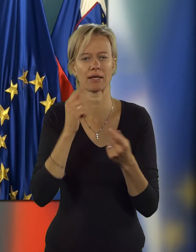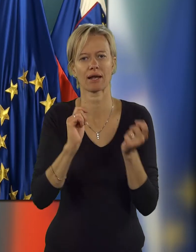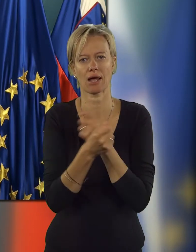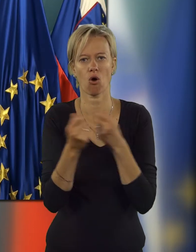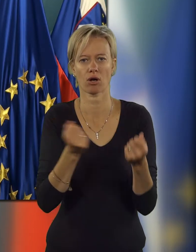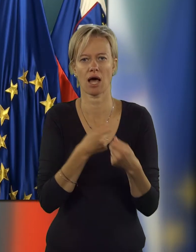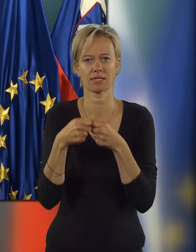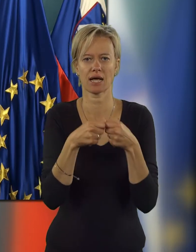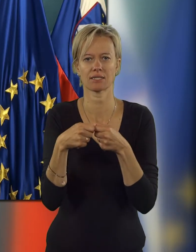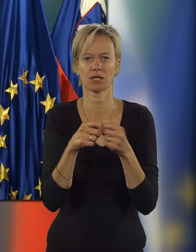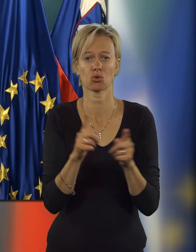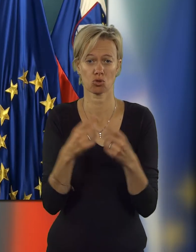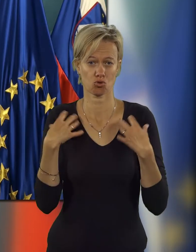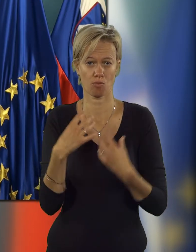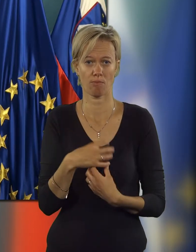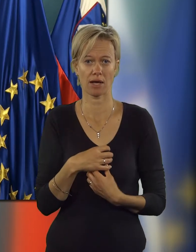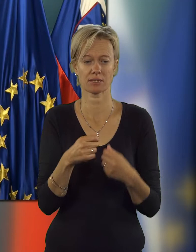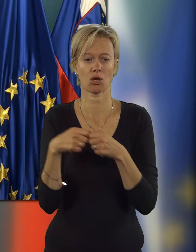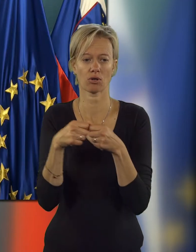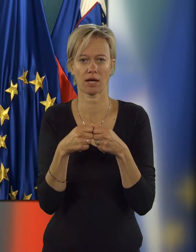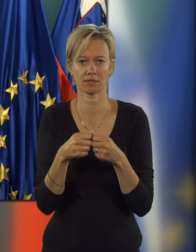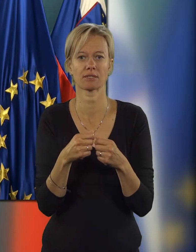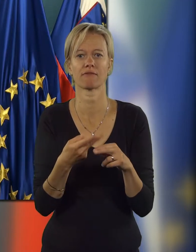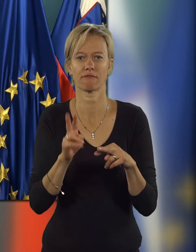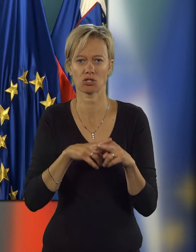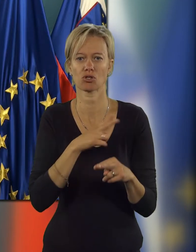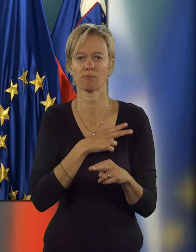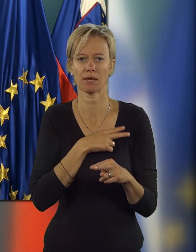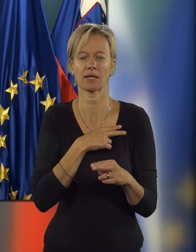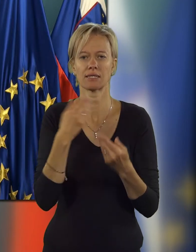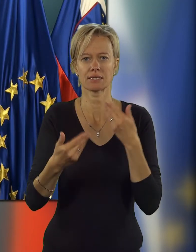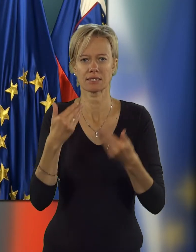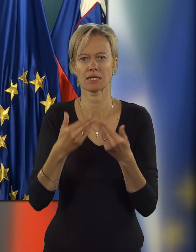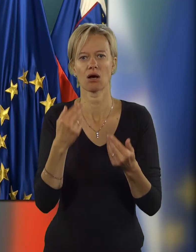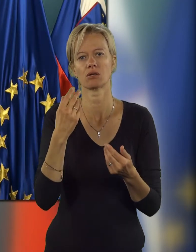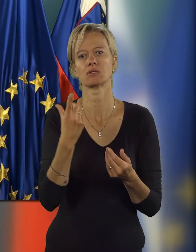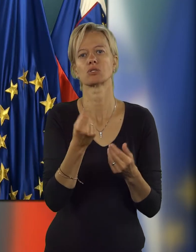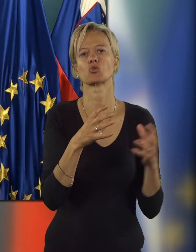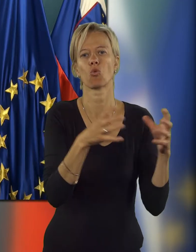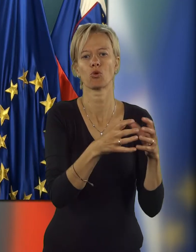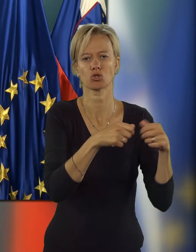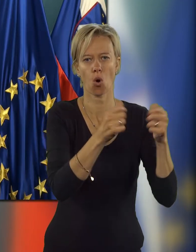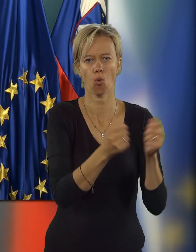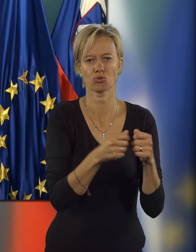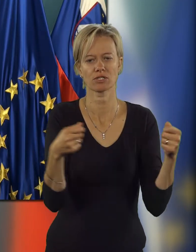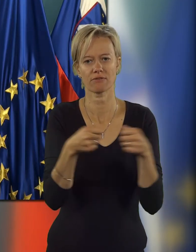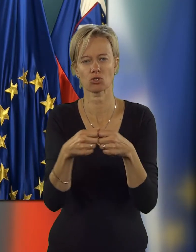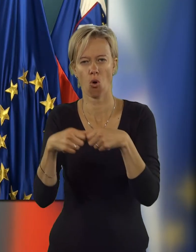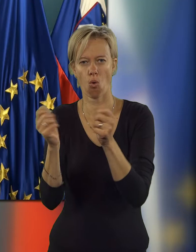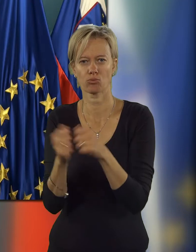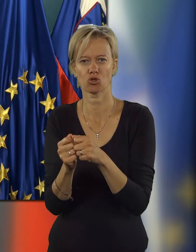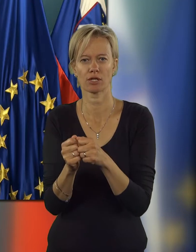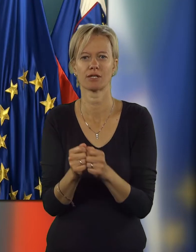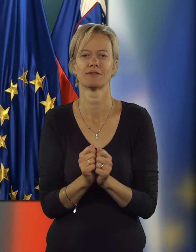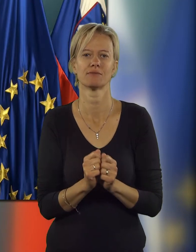reorganizacije. Tudi županske organizacije več smo imeli sestankov tako z skupnostjo občin in zvezo